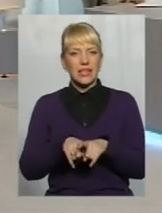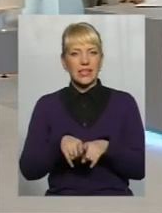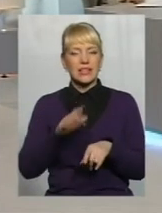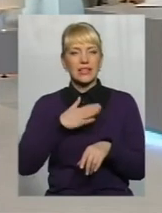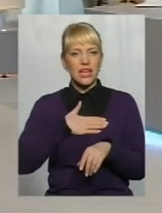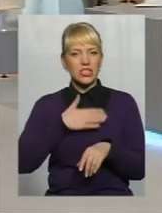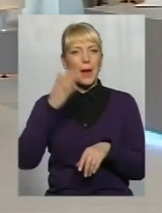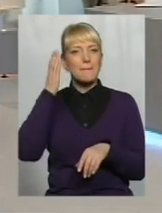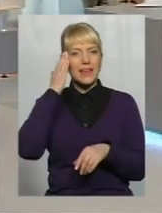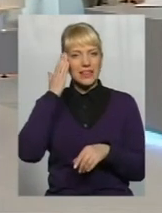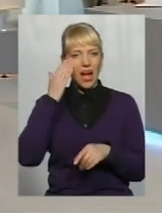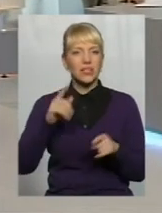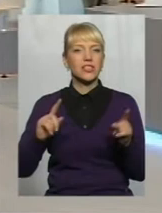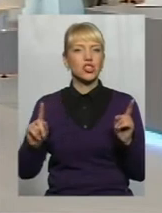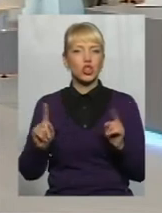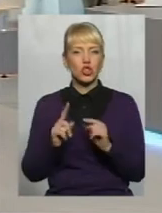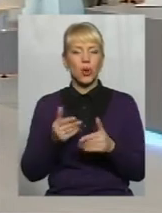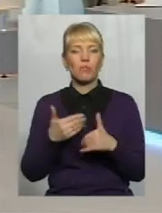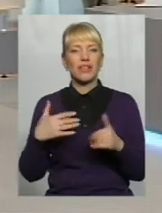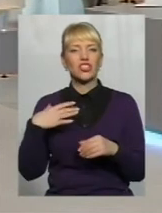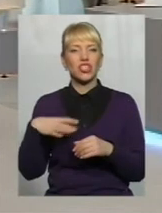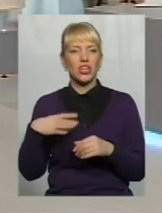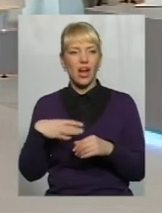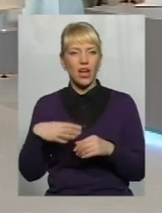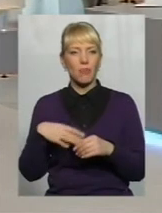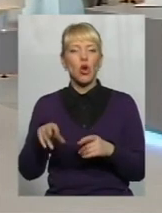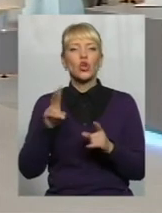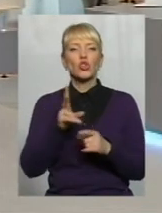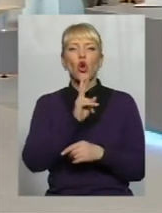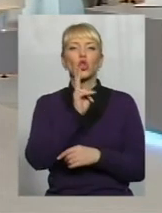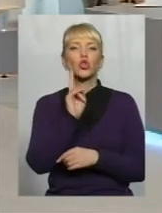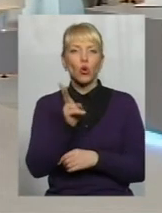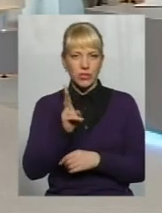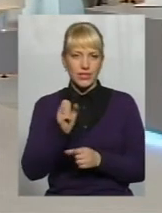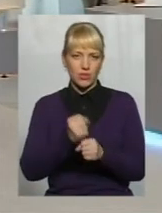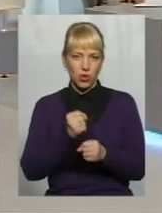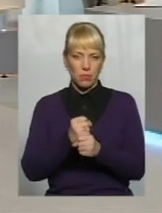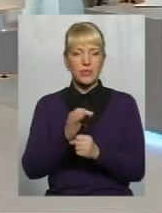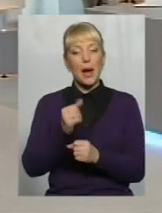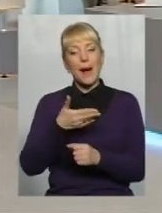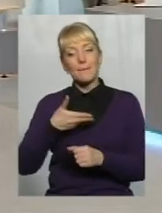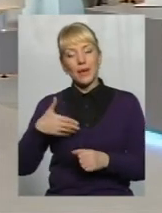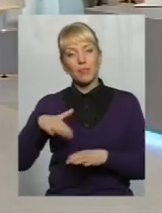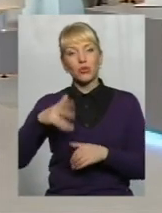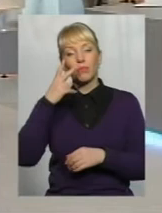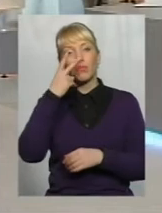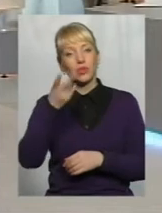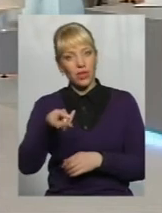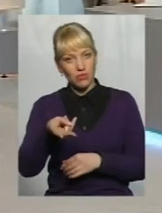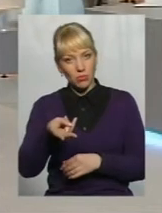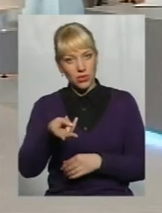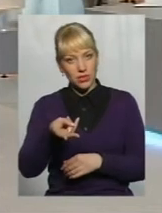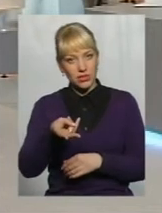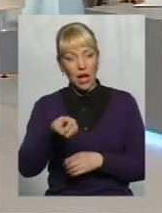ментальність, що ми чекаємо, що хтось зробить, а ми потім подивимося,